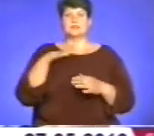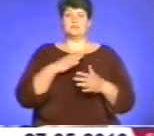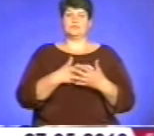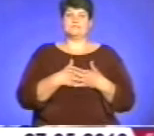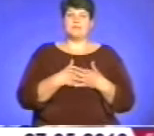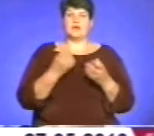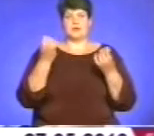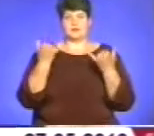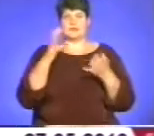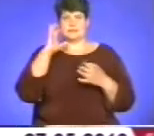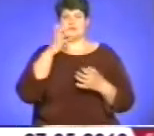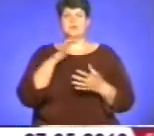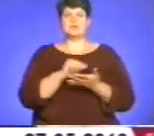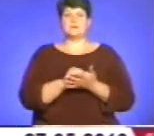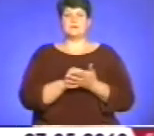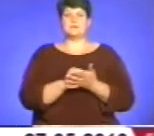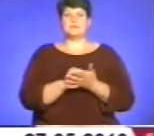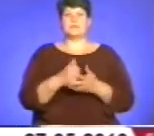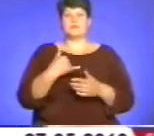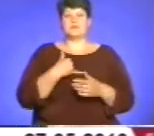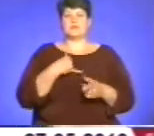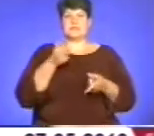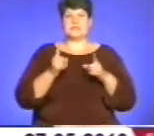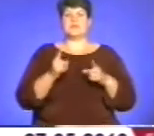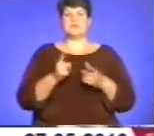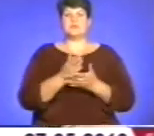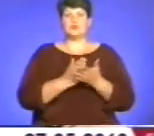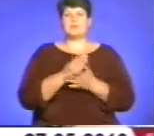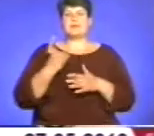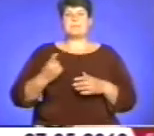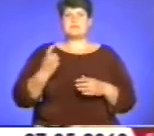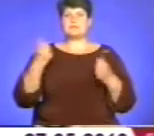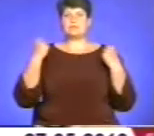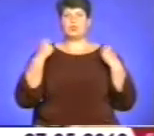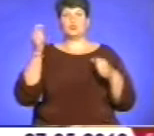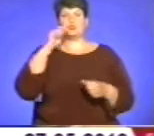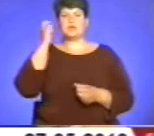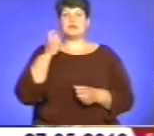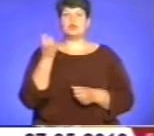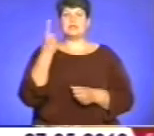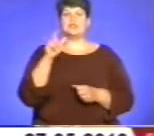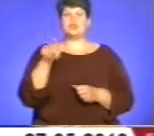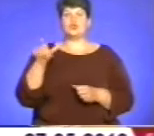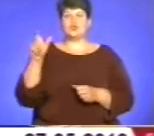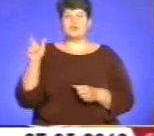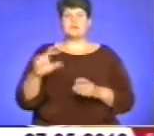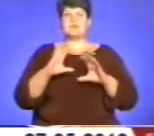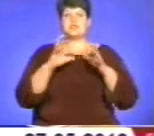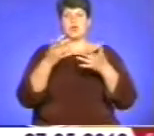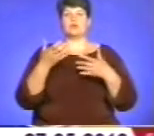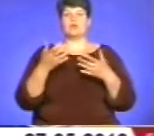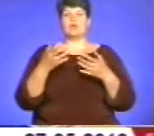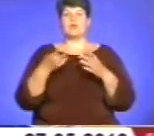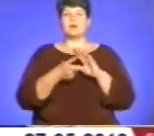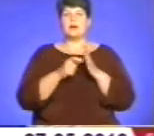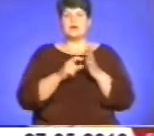теперь уже серьезно так. У нас, дійсно, два заслужених майстер спорту Украины, 11 человек майстер спорту Украины международного класса,